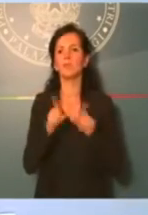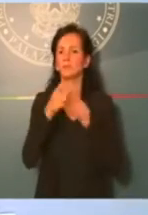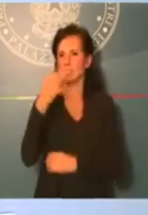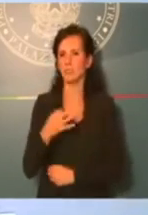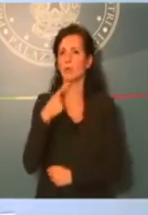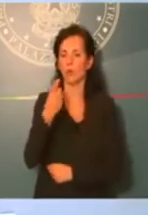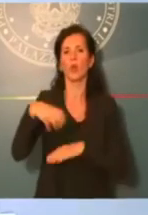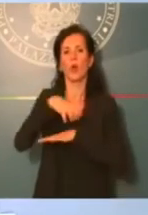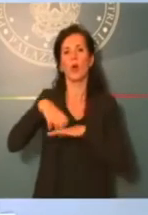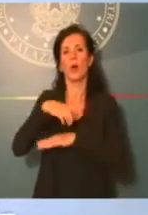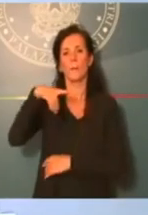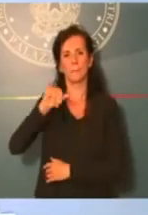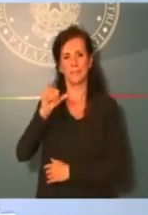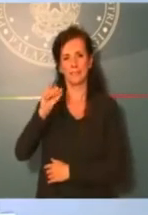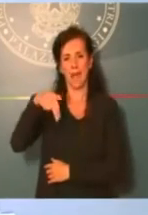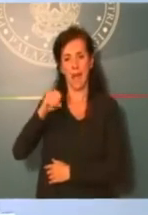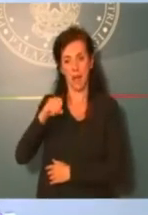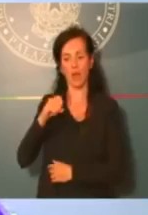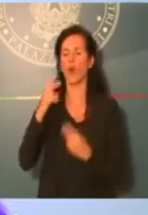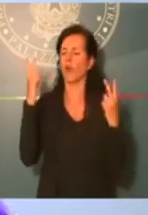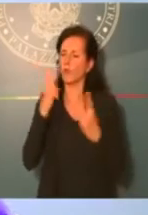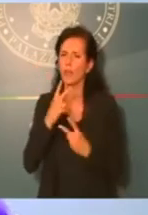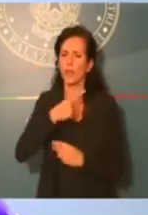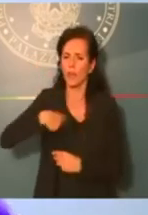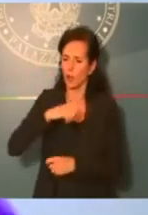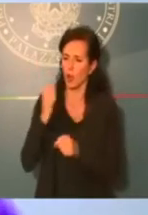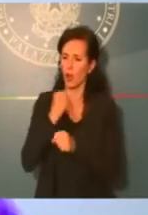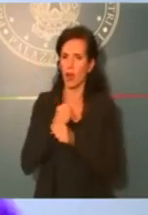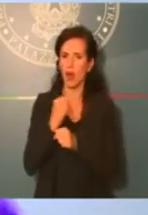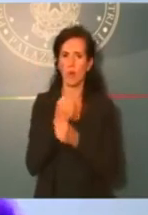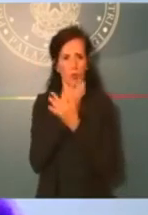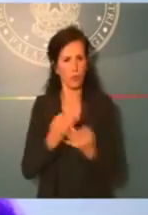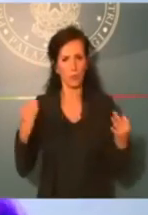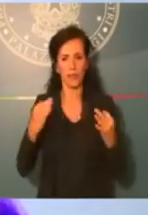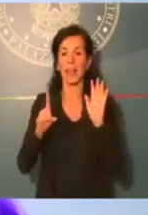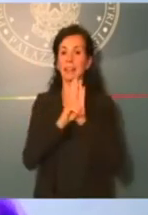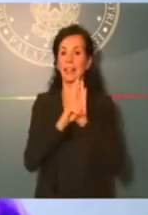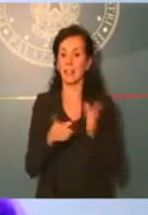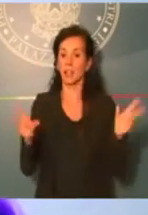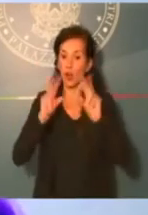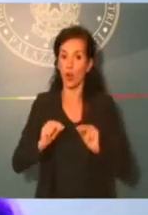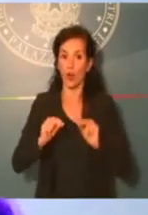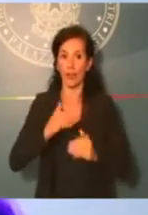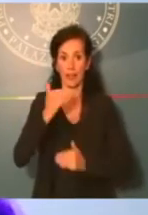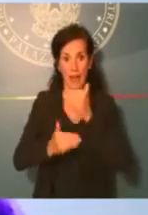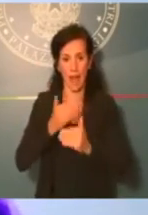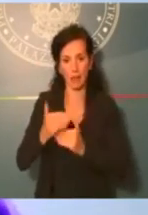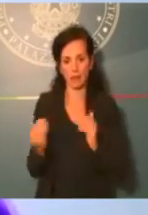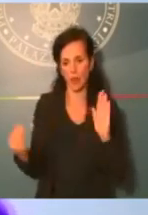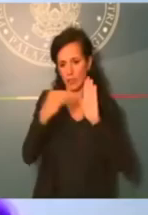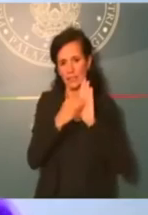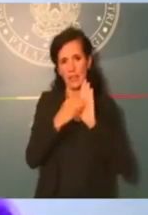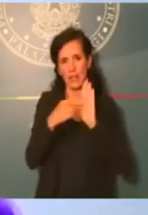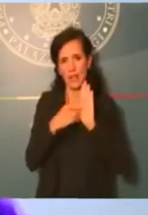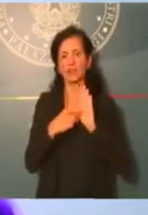Pisano, abbiamo fatto un bel lavoro già nel decreto rilancio inserendo il principio dell'interconnessione delle banche